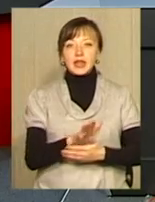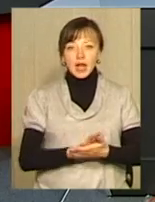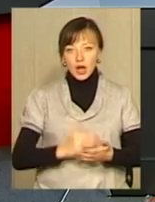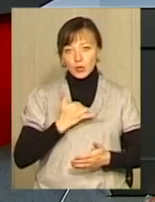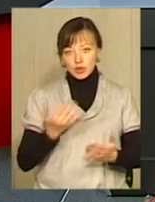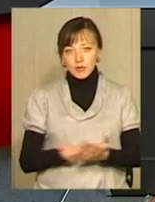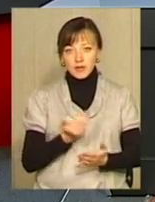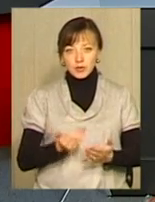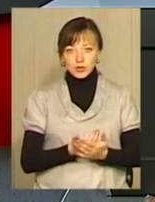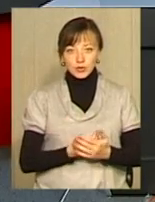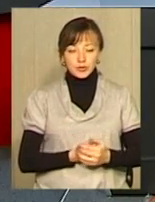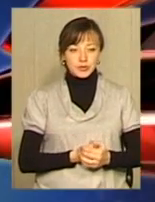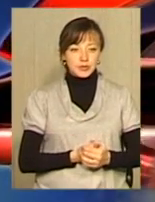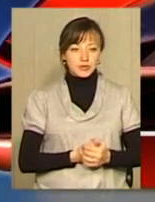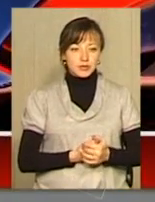нашому випуску.